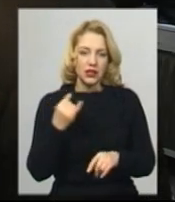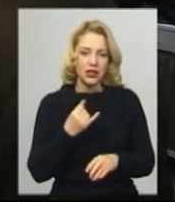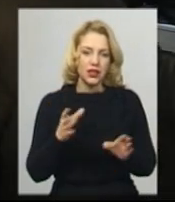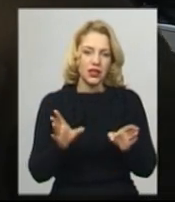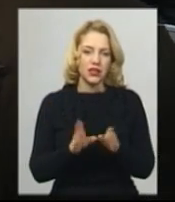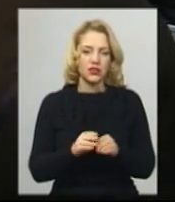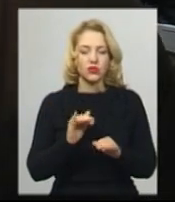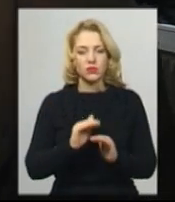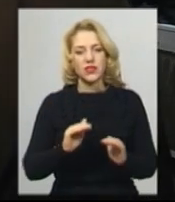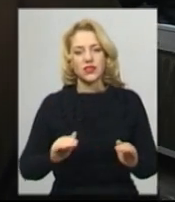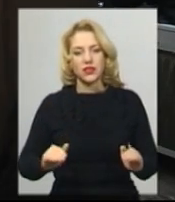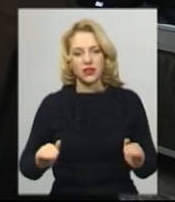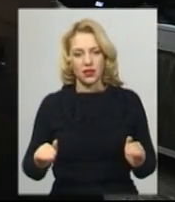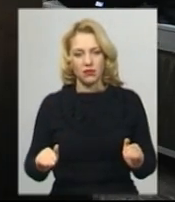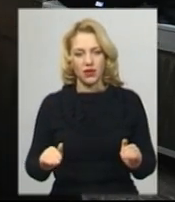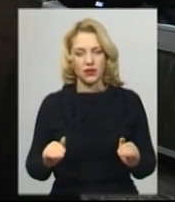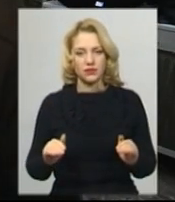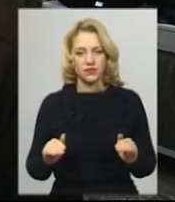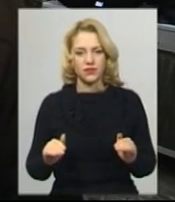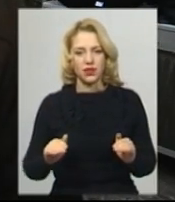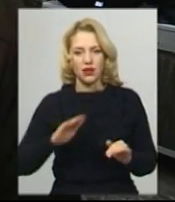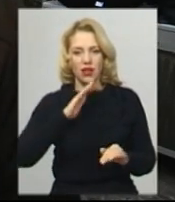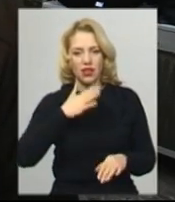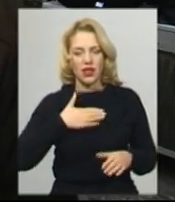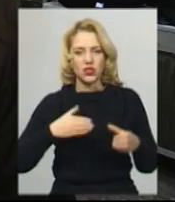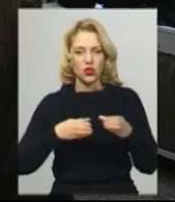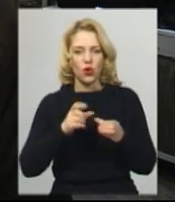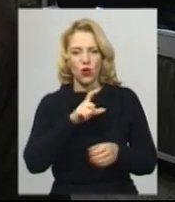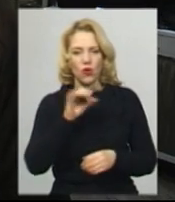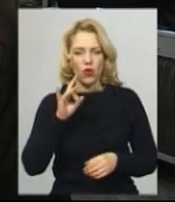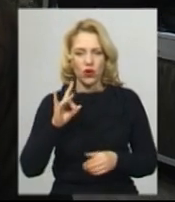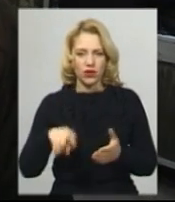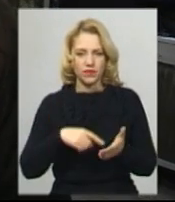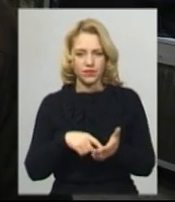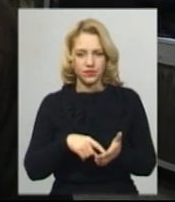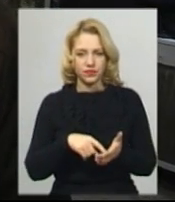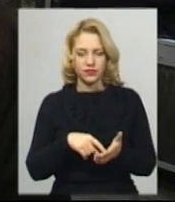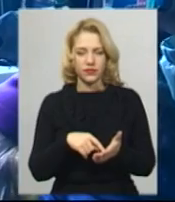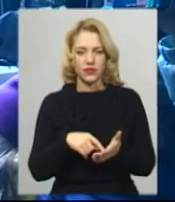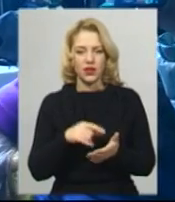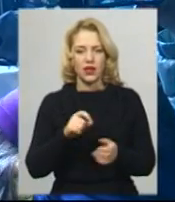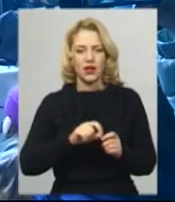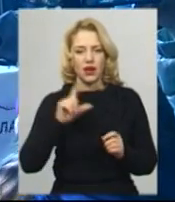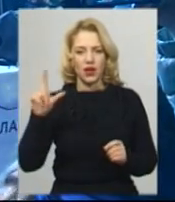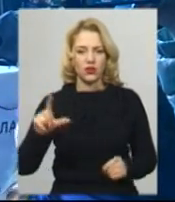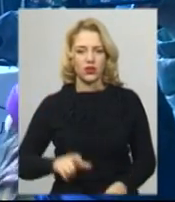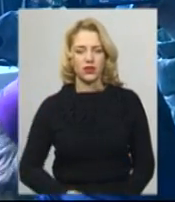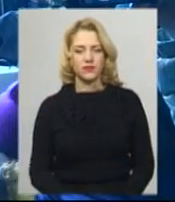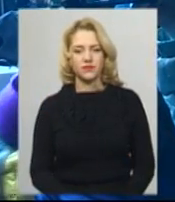зараз з дітками з нашого хору, міського хору Райдуга».